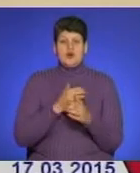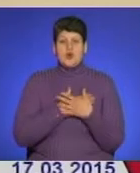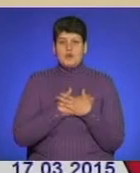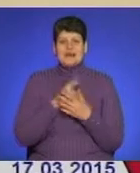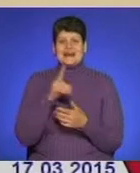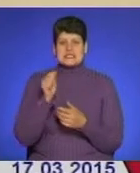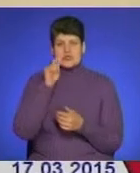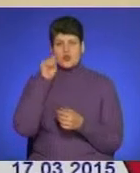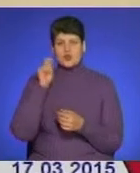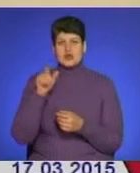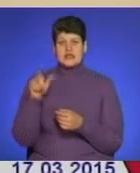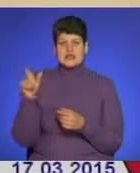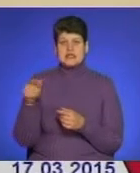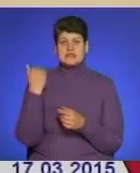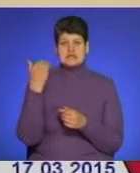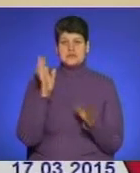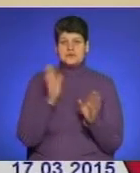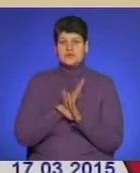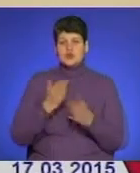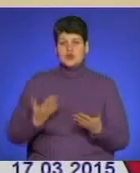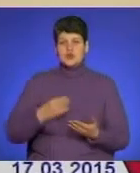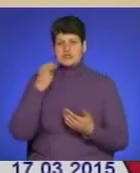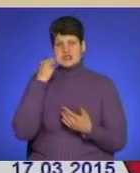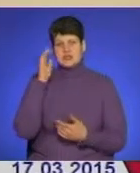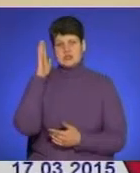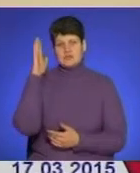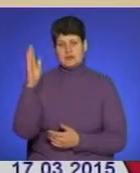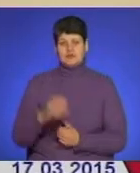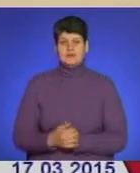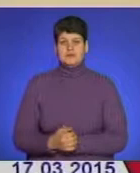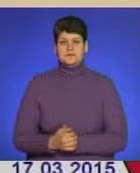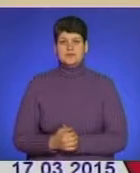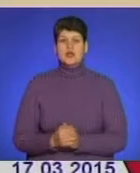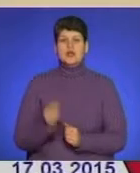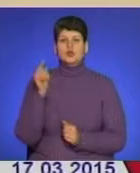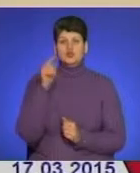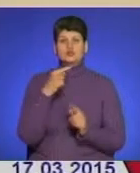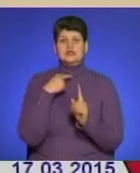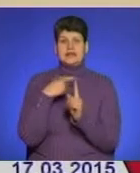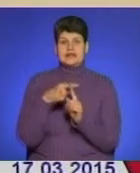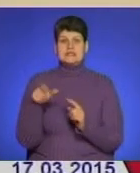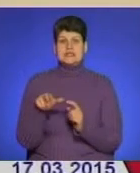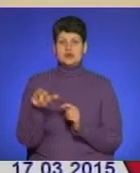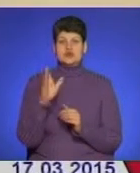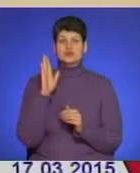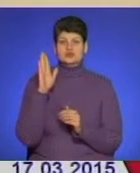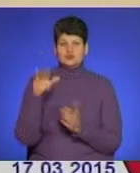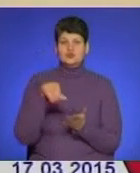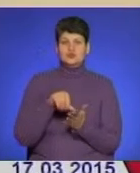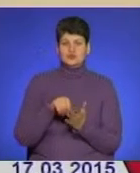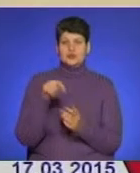Україну за її долю, за її краще майбутнє, за нас з вами. Тому на хресній дорозі будуть присутні цього року